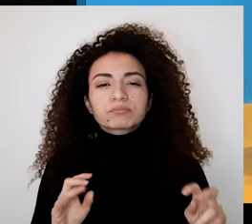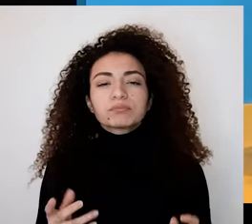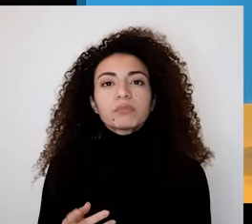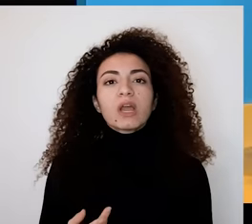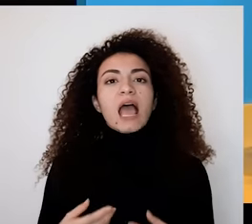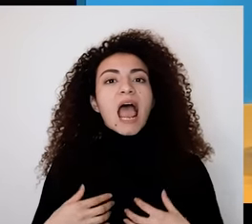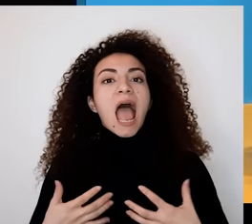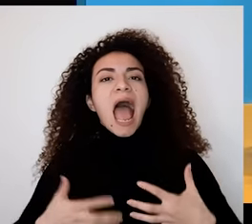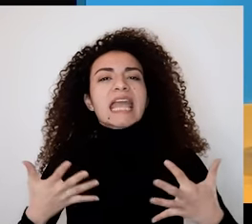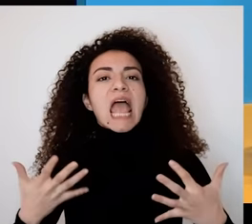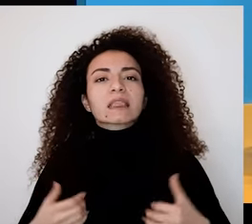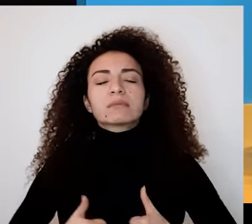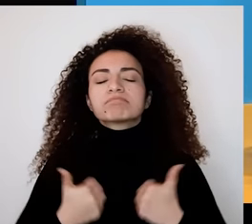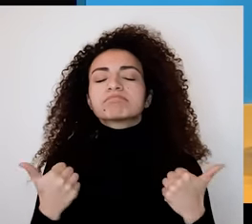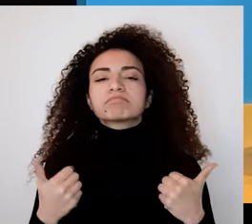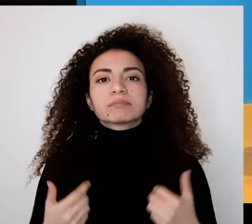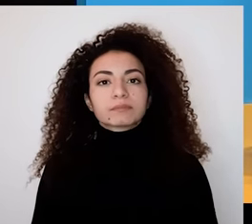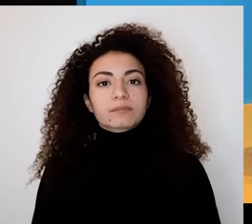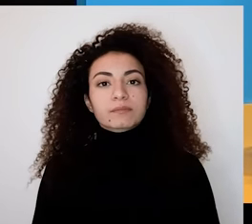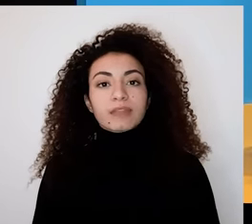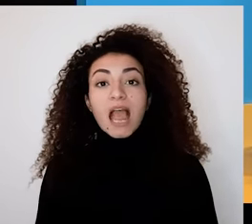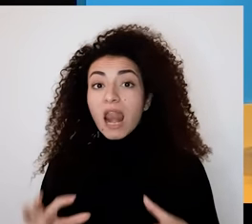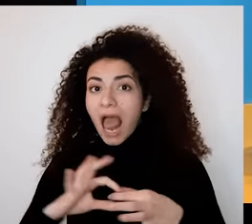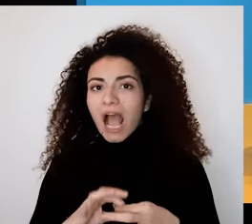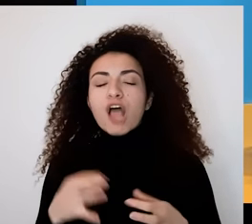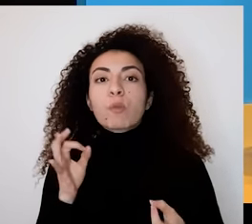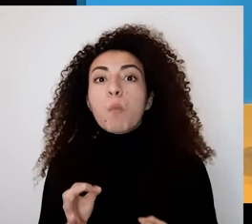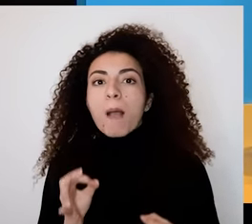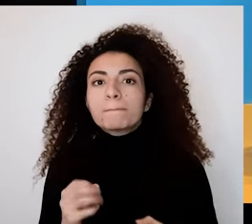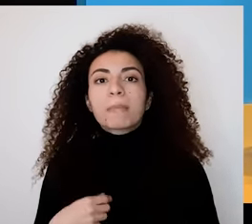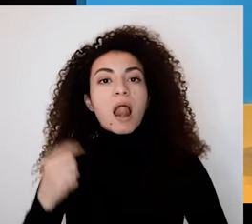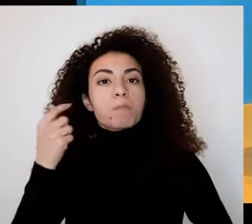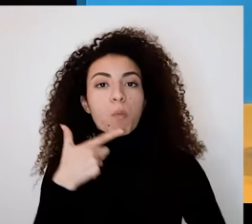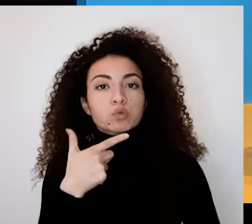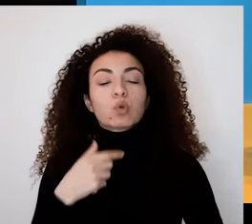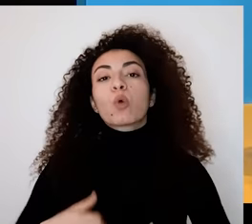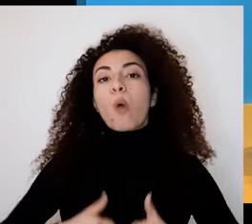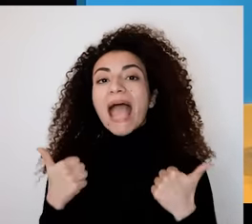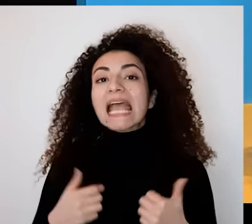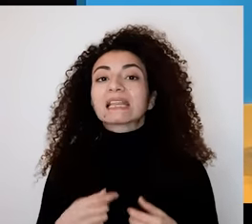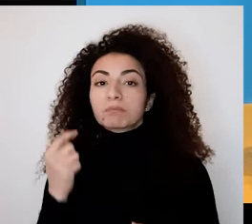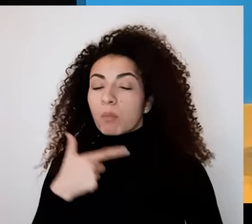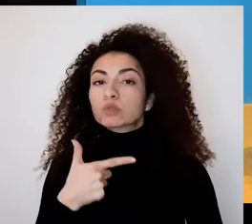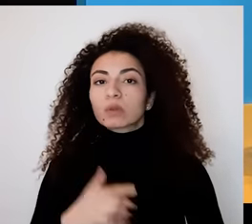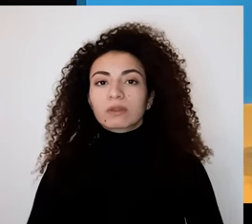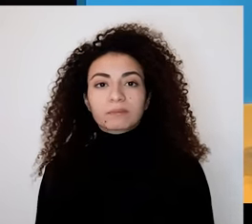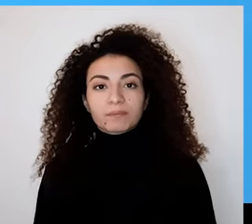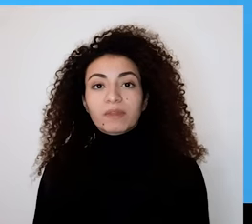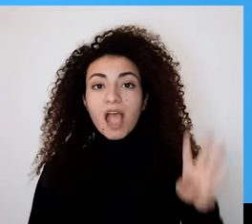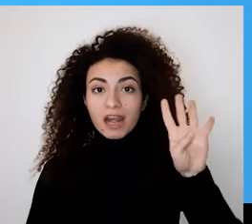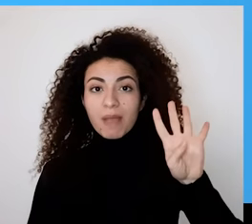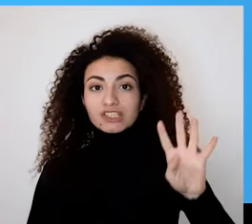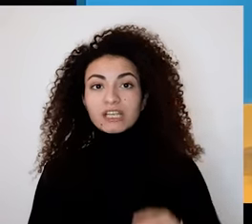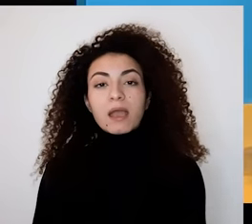بنعرفه إنه العلاقات الإيجابية والصحية هي بصلب الصحة والرفاهية واستمرارية للحياة السعيدة